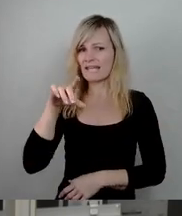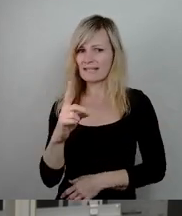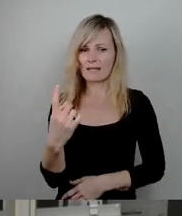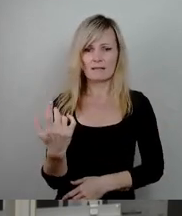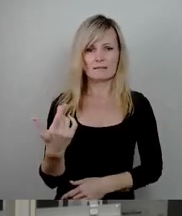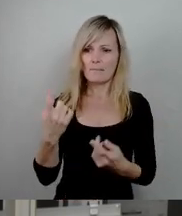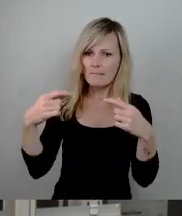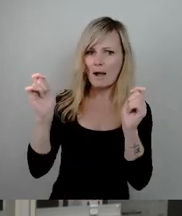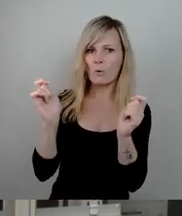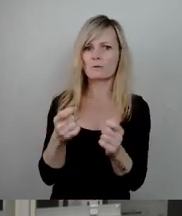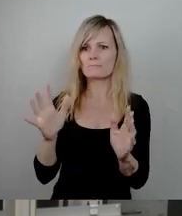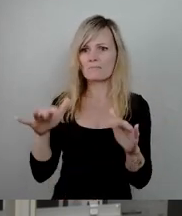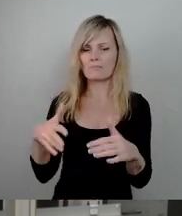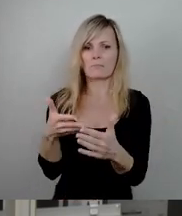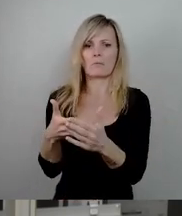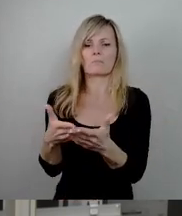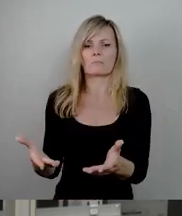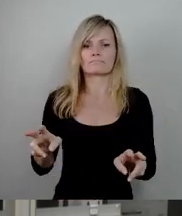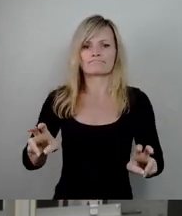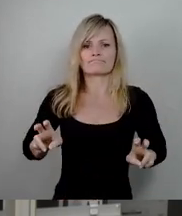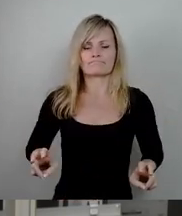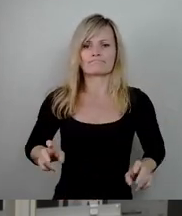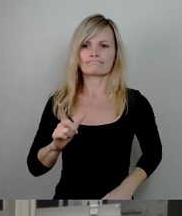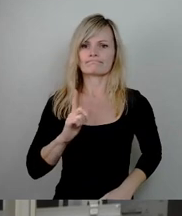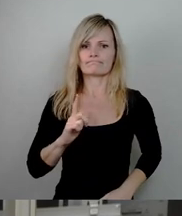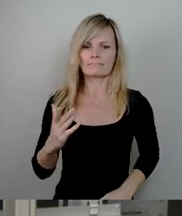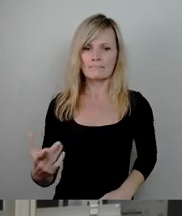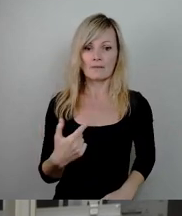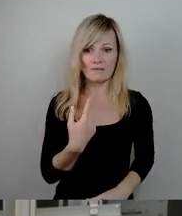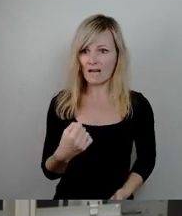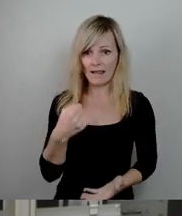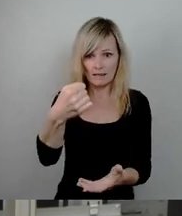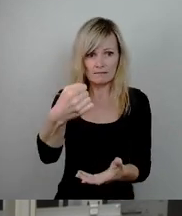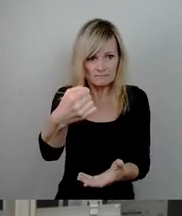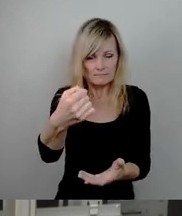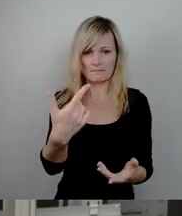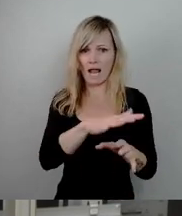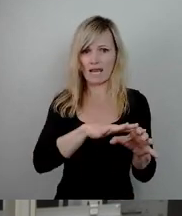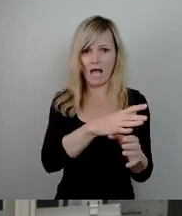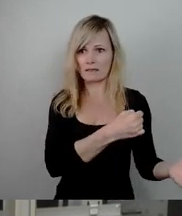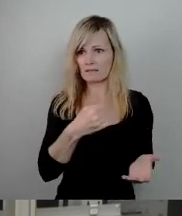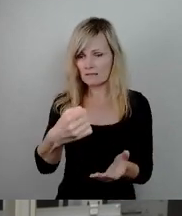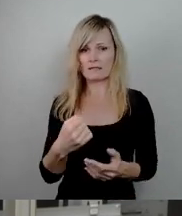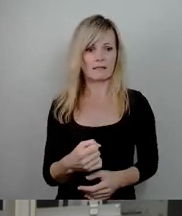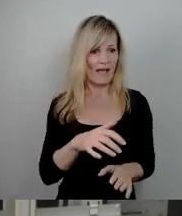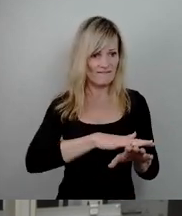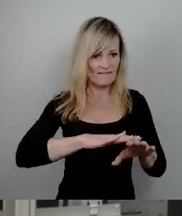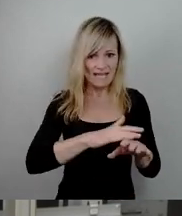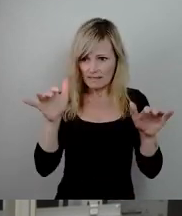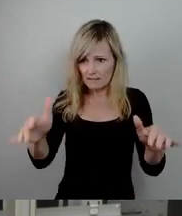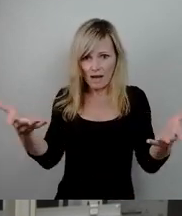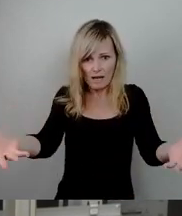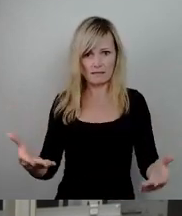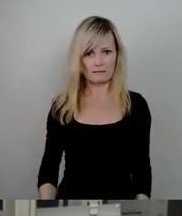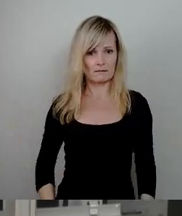eingestellt. Es ist, wir haben Geld bereitgestellt vom Land, wir haben die Flächen bereitgestellt und selbst dann kann